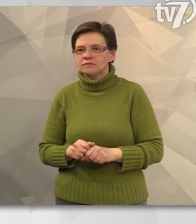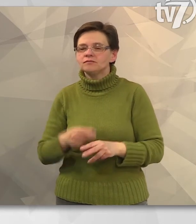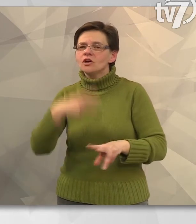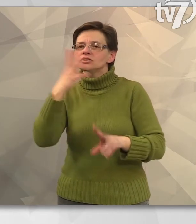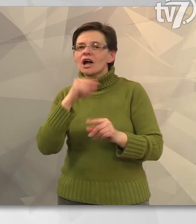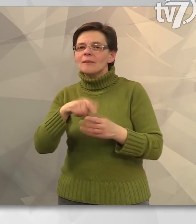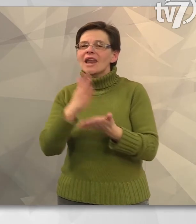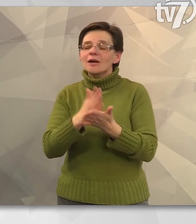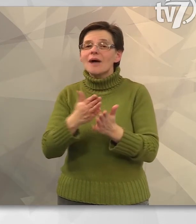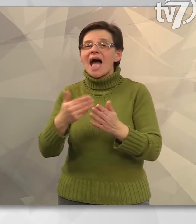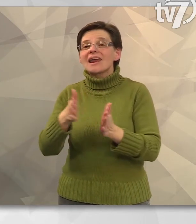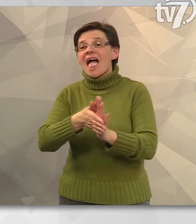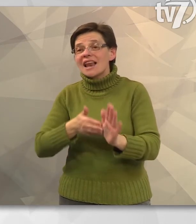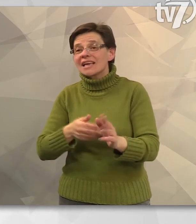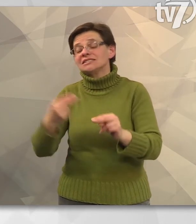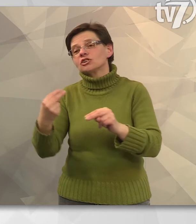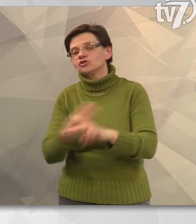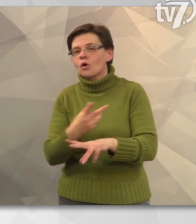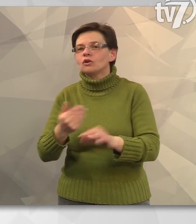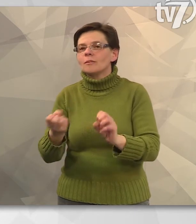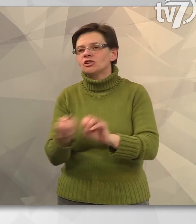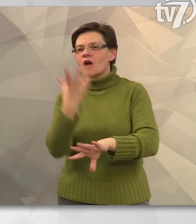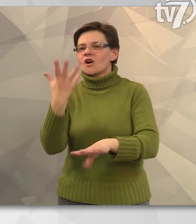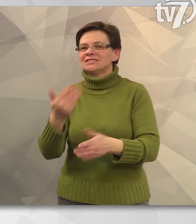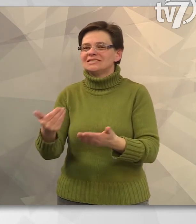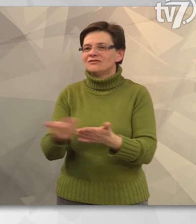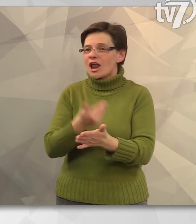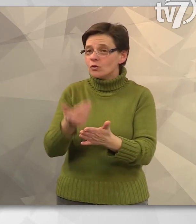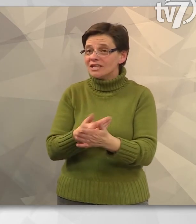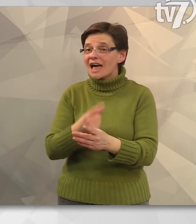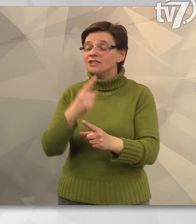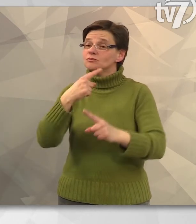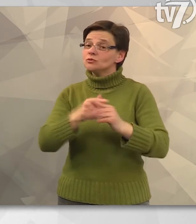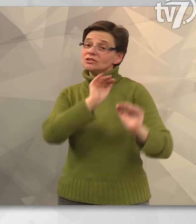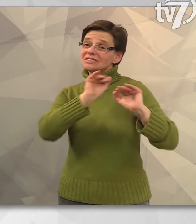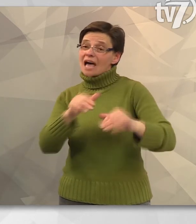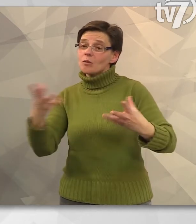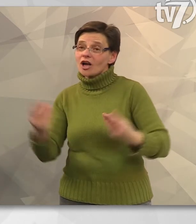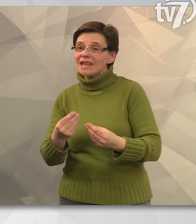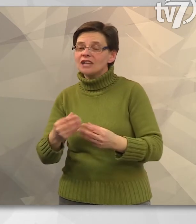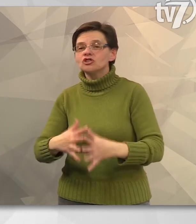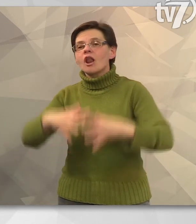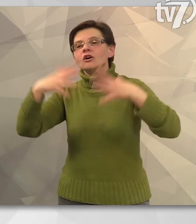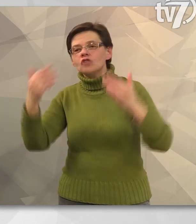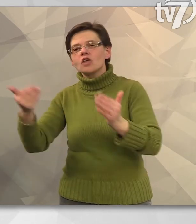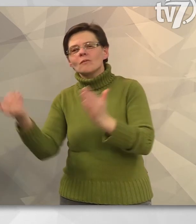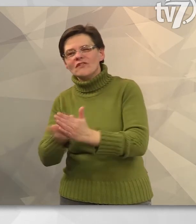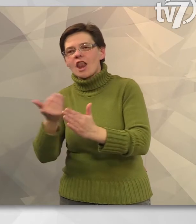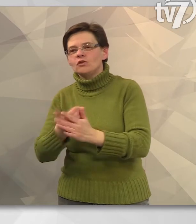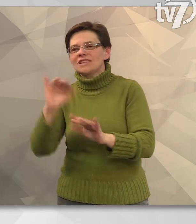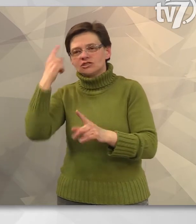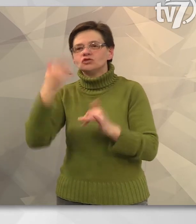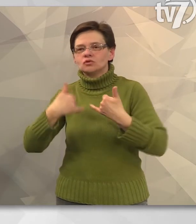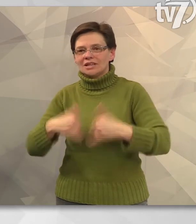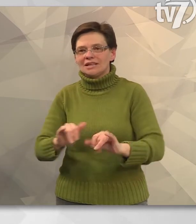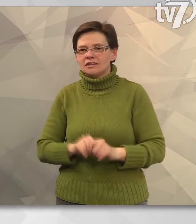A klub szakemberei már elkezdték a szokásos tavasi felújítást, a támogatásnak köszönhetően pedig a nagyobb korszerűsítési